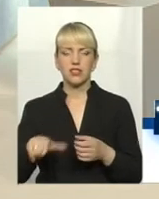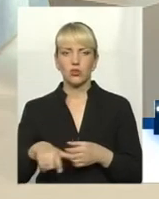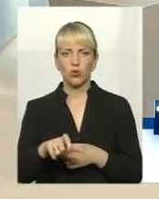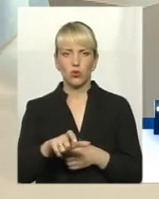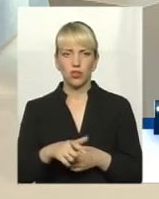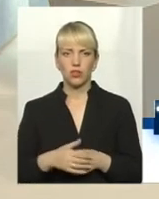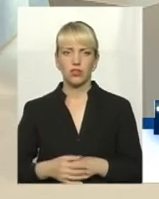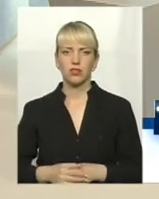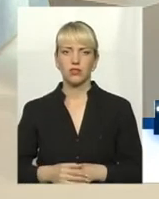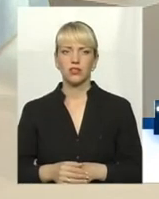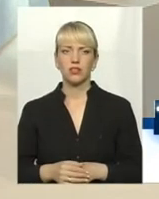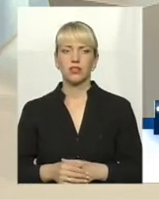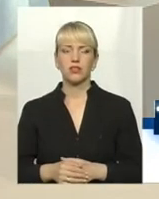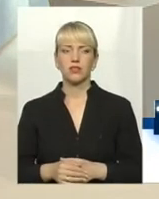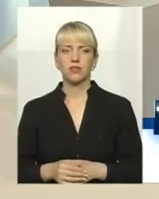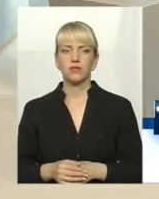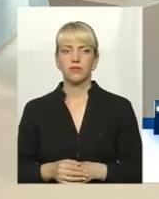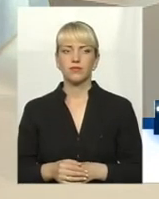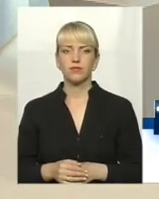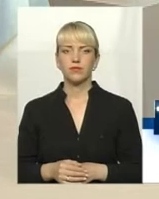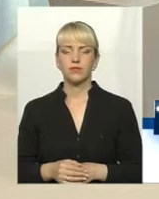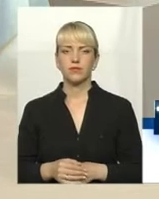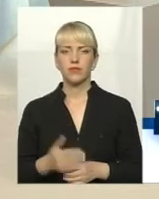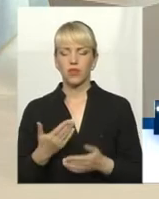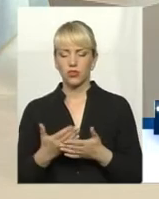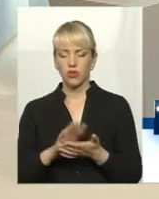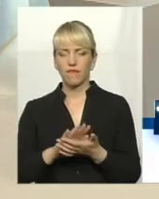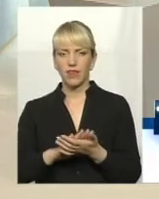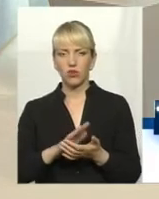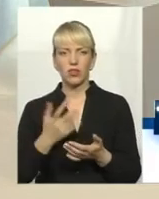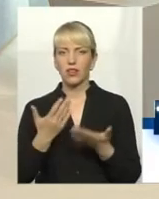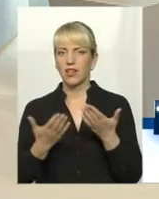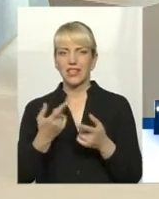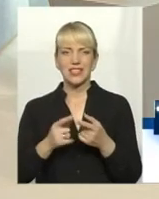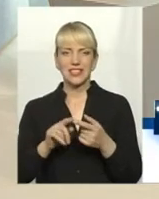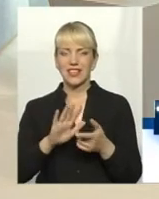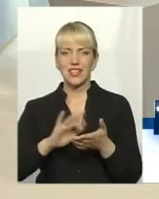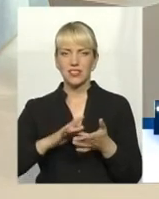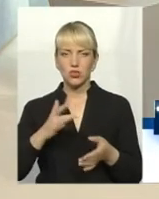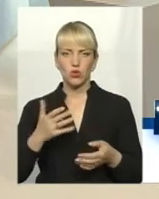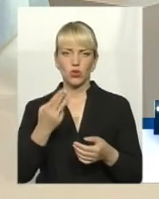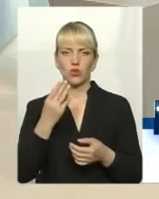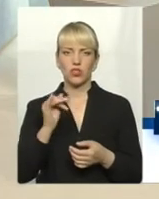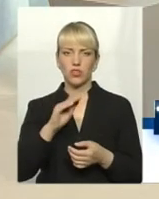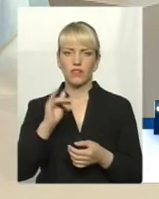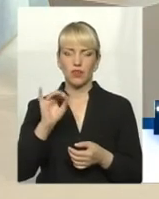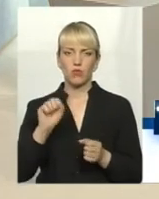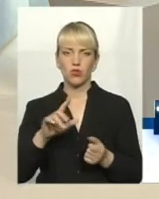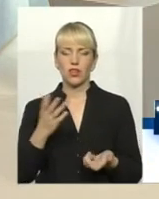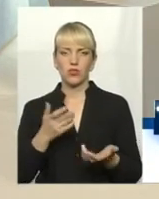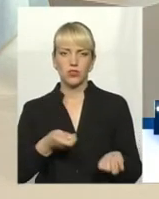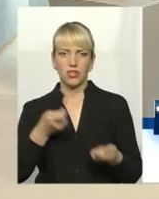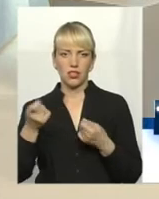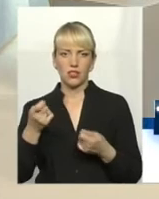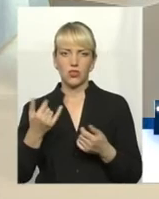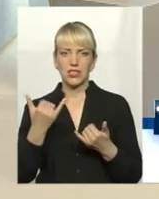рівня. Можна типу відходи, якщо це не шкло, можна яку якусь закинути. Тим більше,